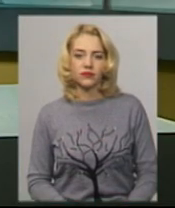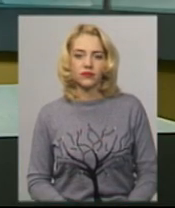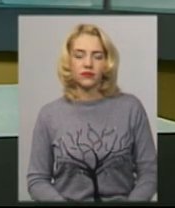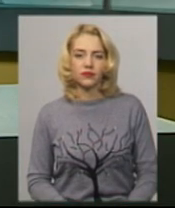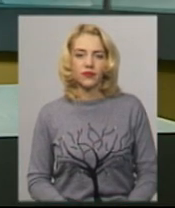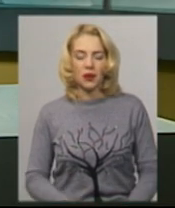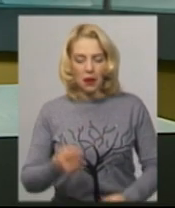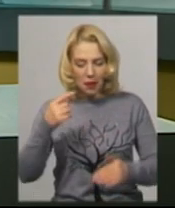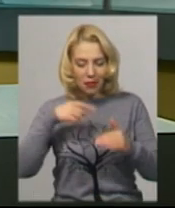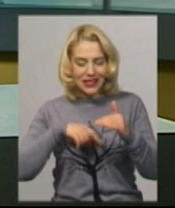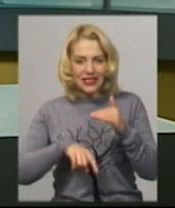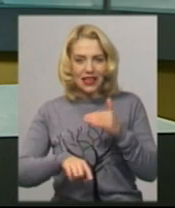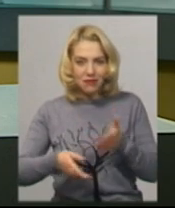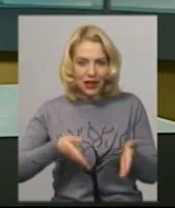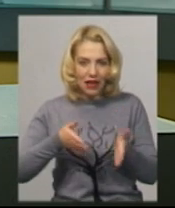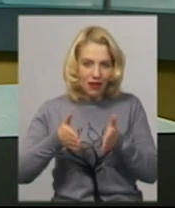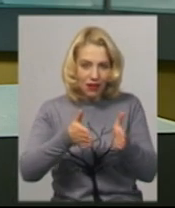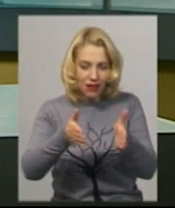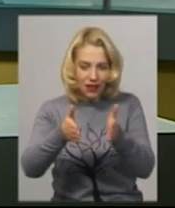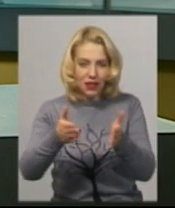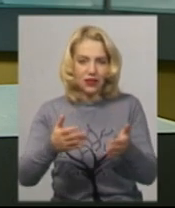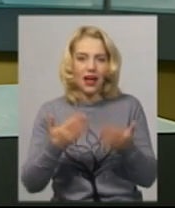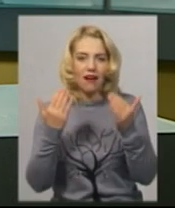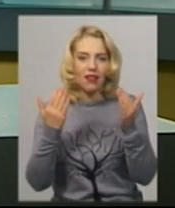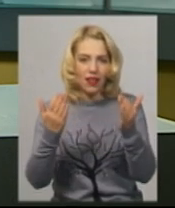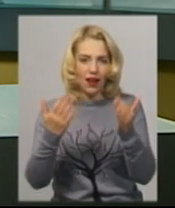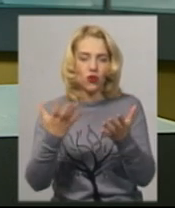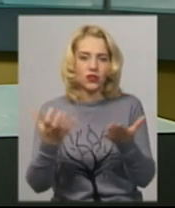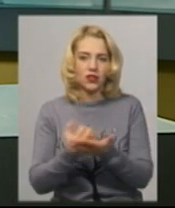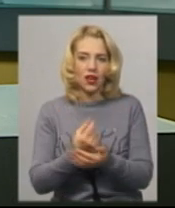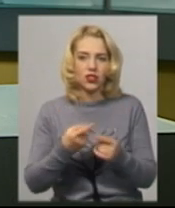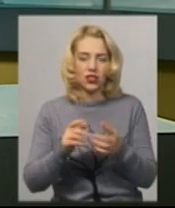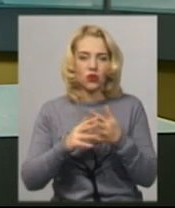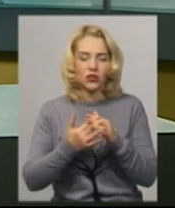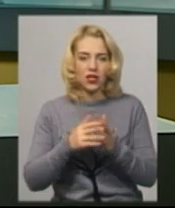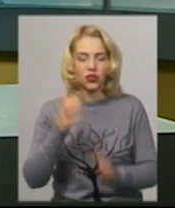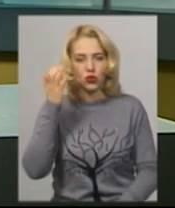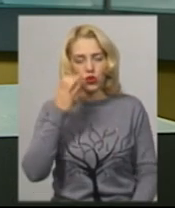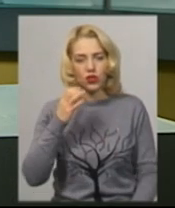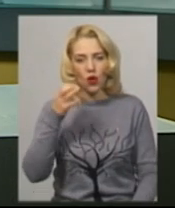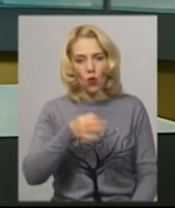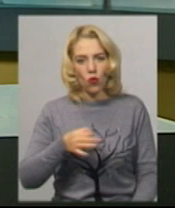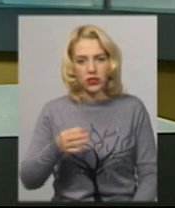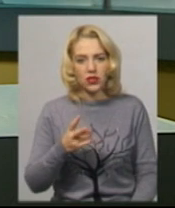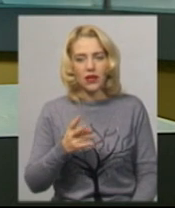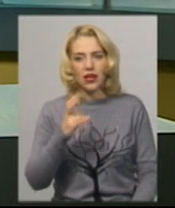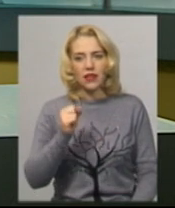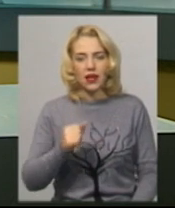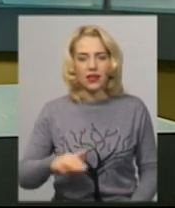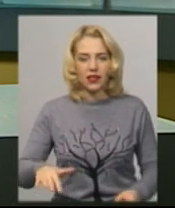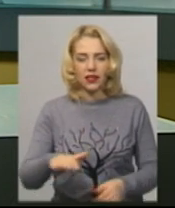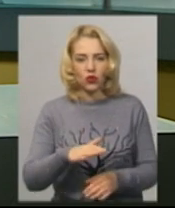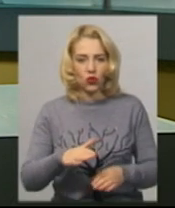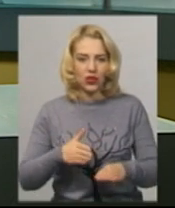Підземний хід галерею знайшли у ході археологічної експедиції у селищі Чорний острів Хмельницького району на території Заїжджого